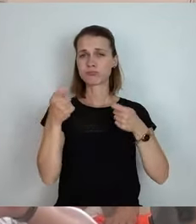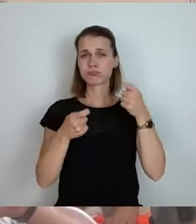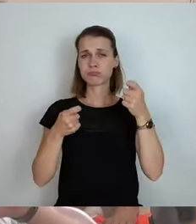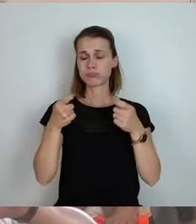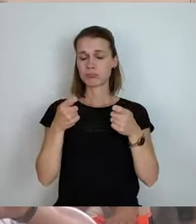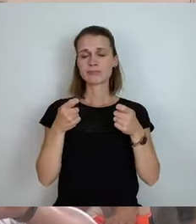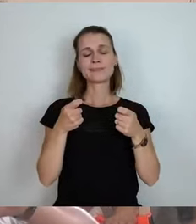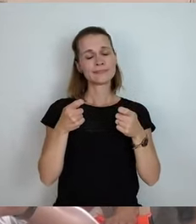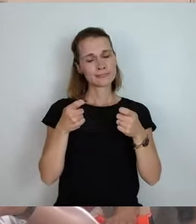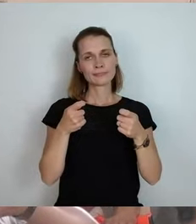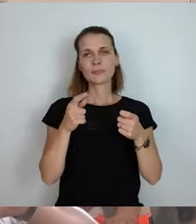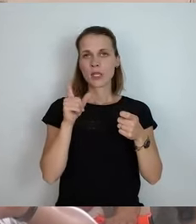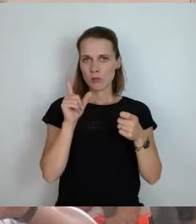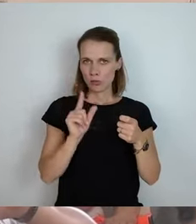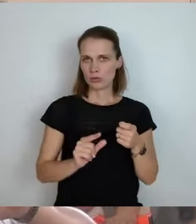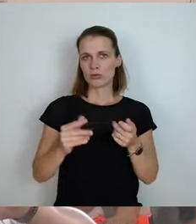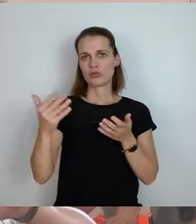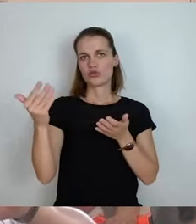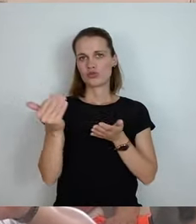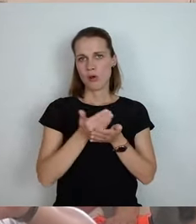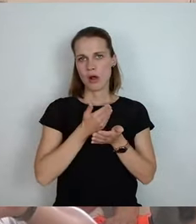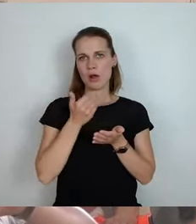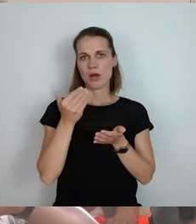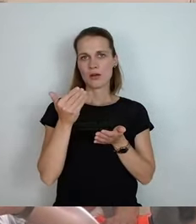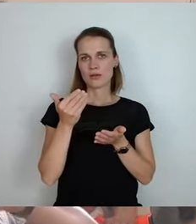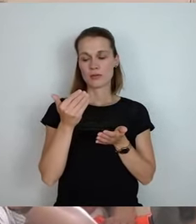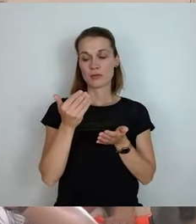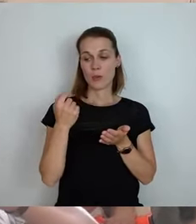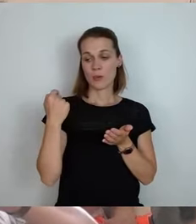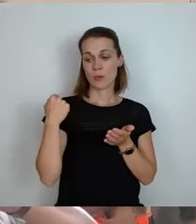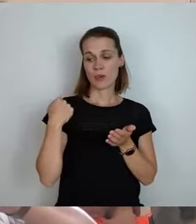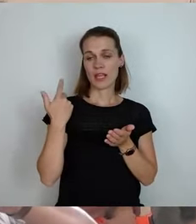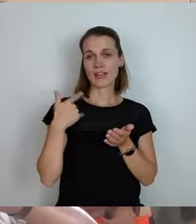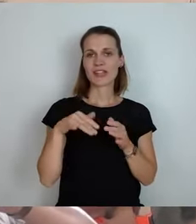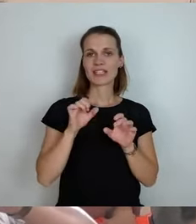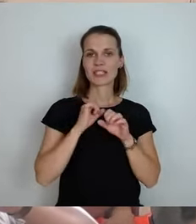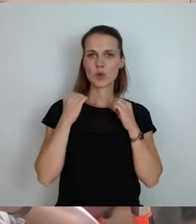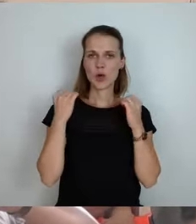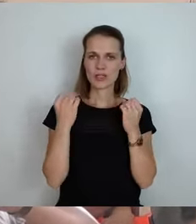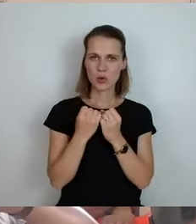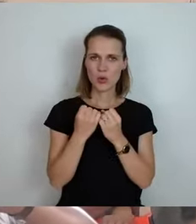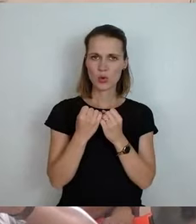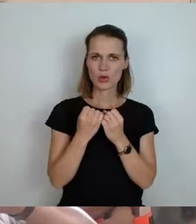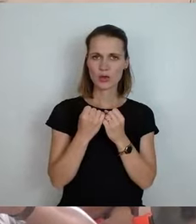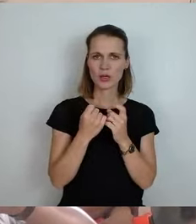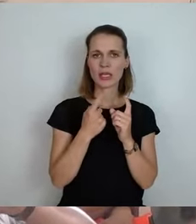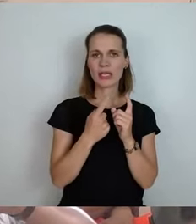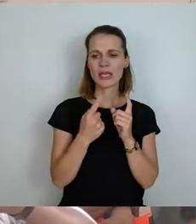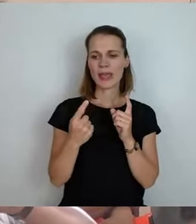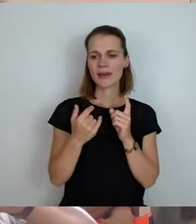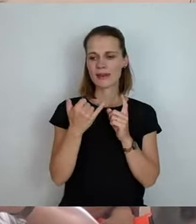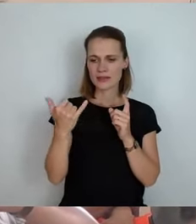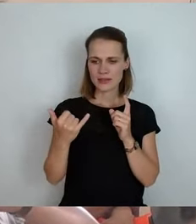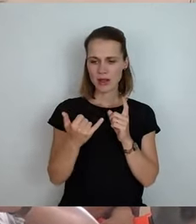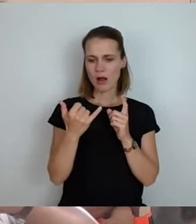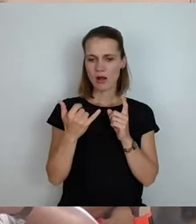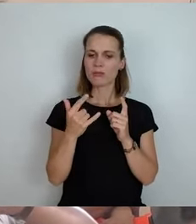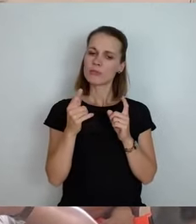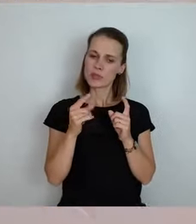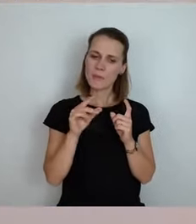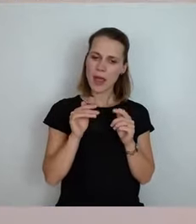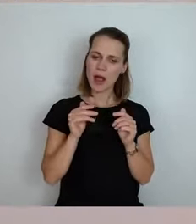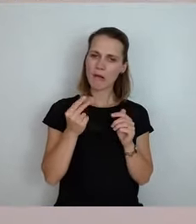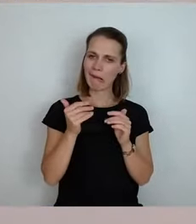eigentlich von einer Situation, wo jedes Jahr etwas mehr Geld zur Verfügung war als im Vorjahr.